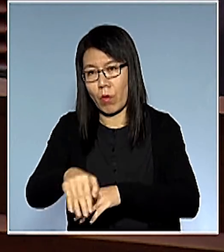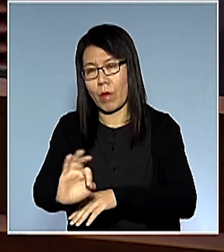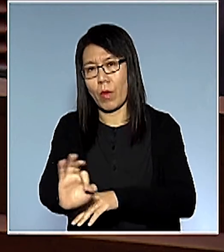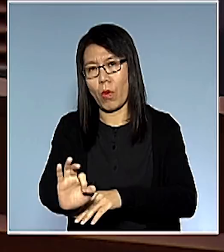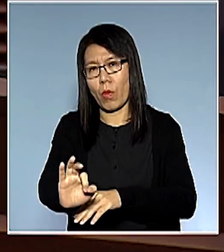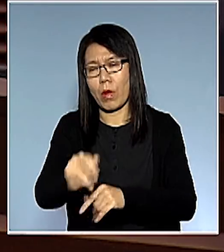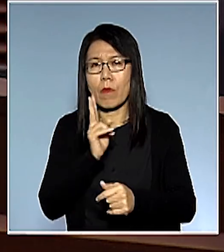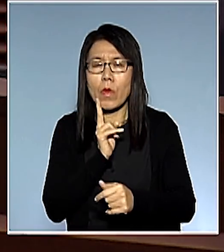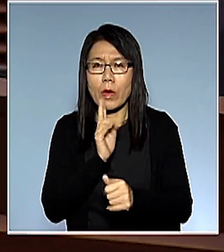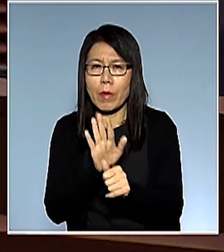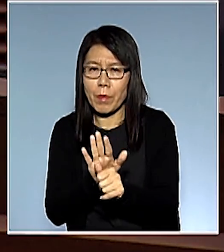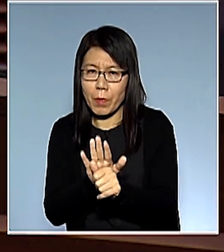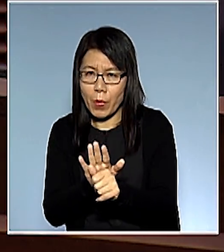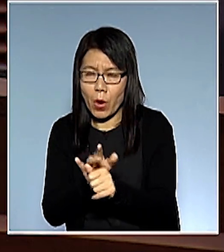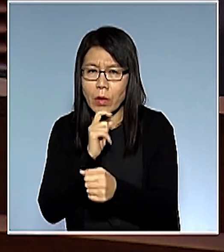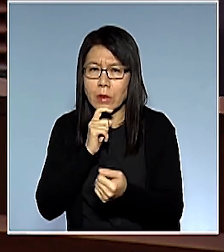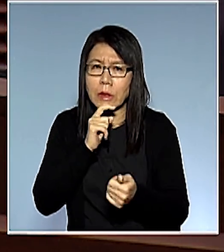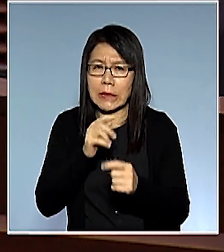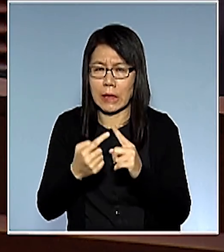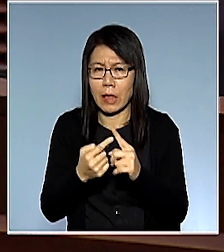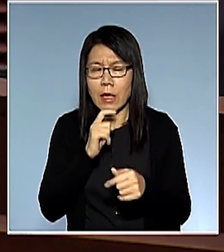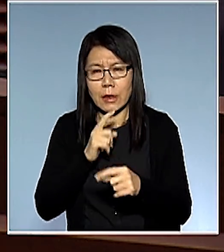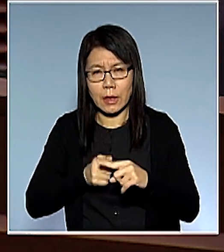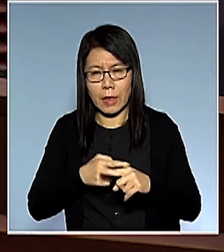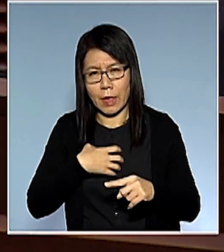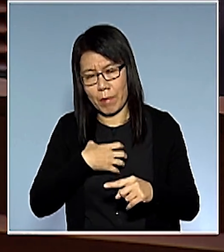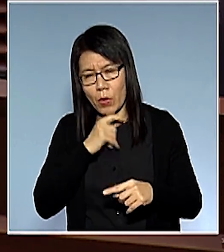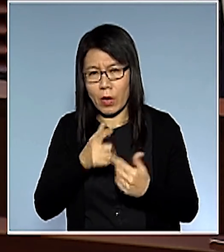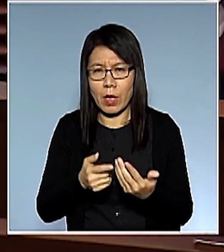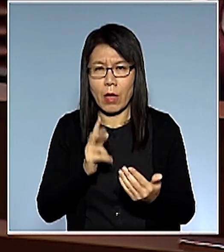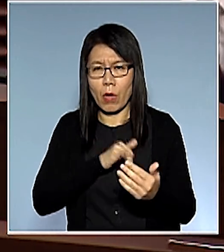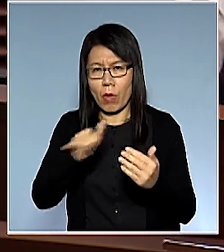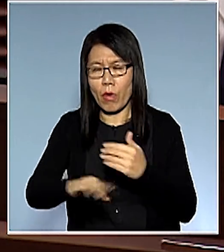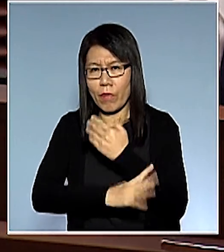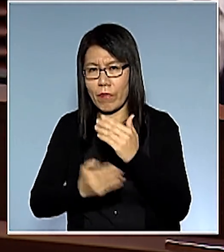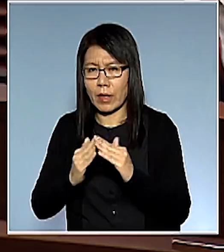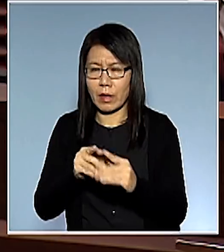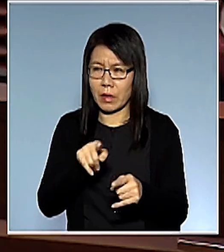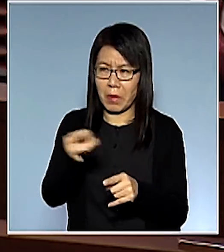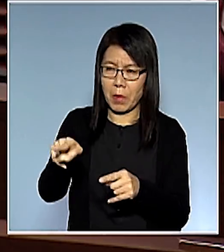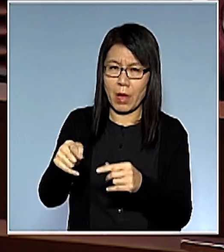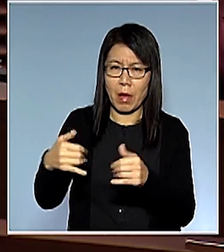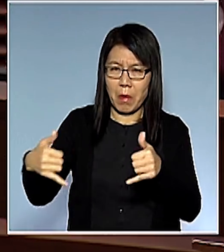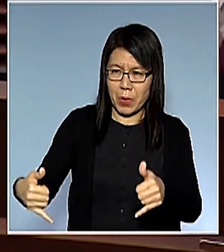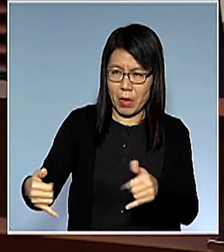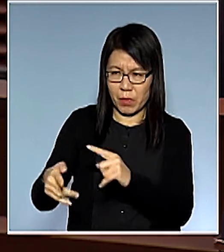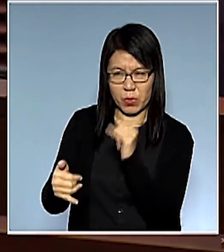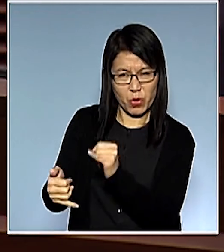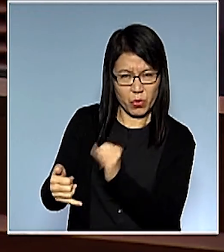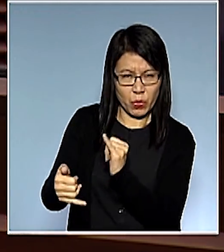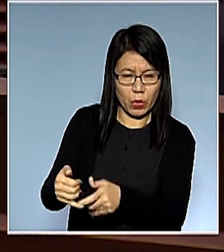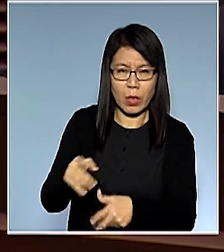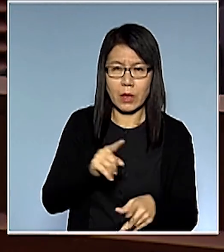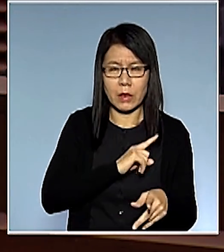可以和當事人親戚可以感同身受很抽離地上庭的時候批評對方的錯批評自己客戶的錯